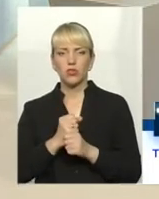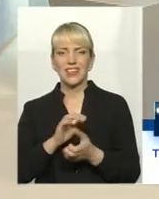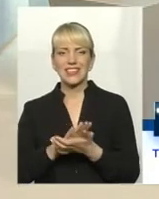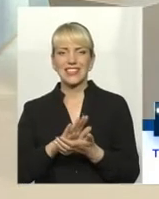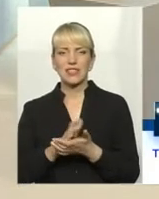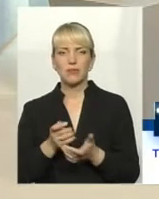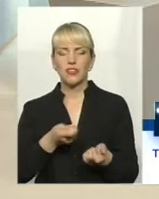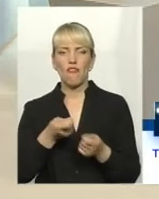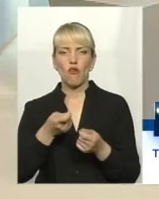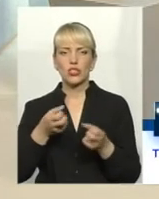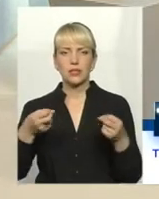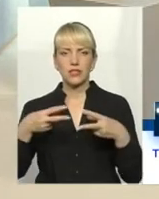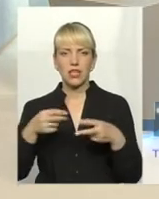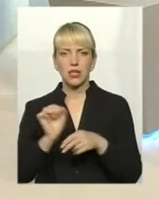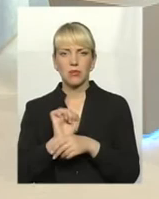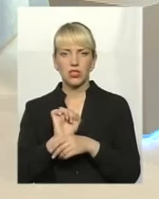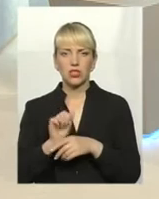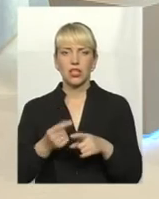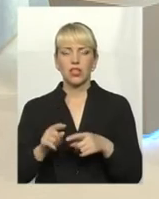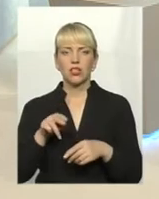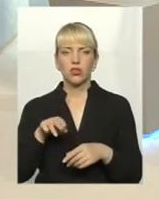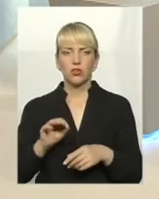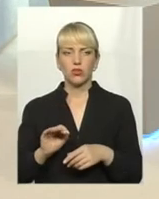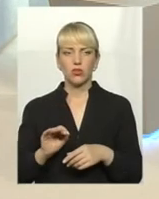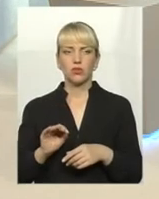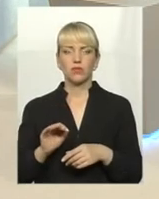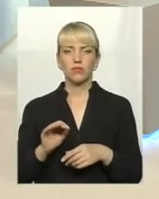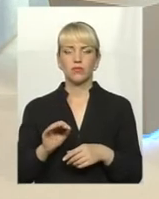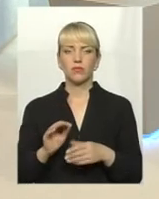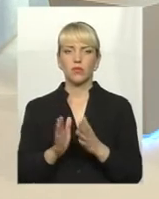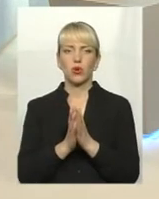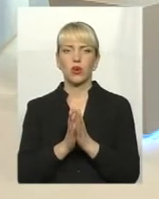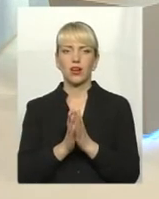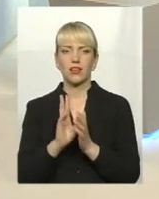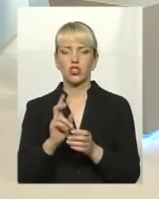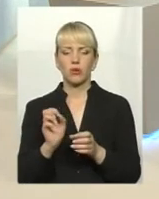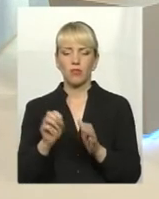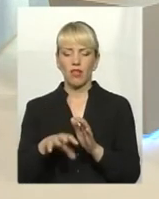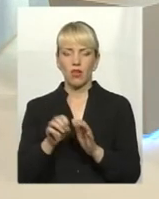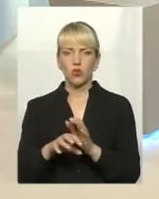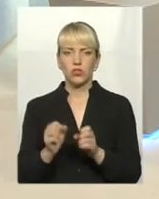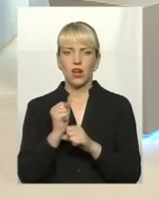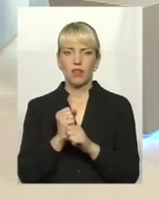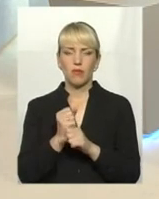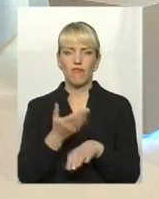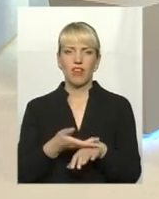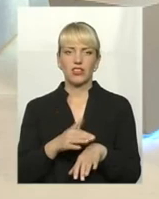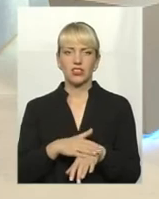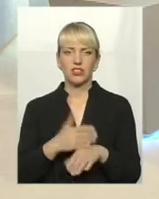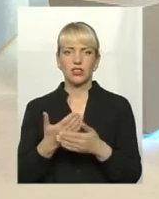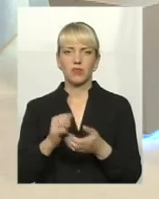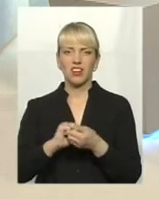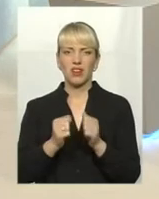не буде ще контендерів, це може ще місяць, більше, я думаю, що вже не буде. То прохання, щоб не нагружали в ті мішки важкі, там, чи